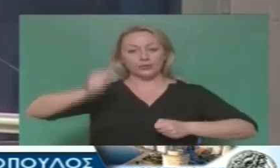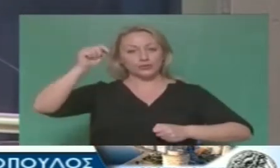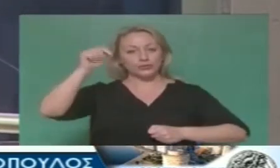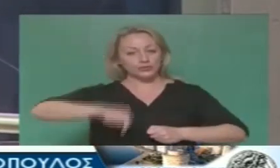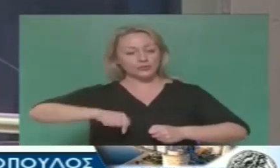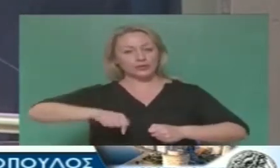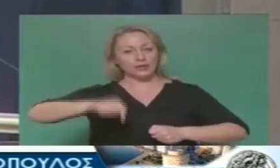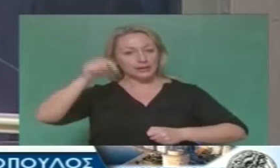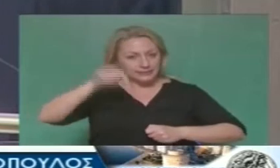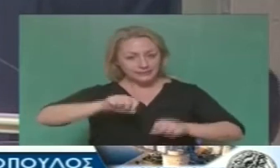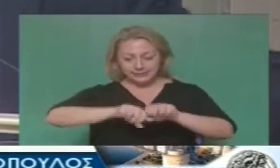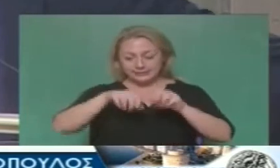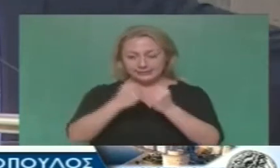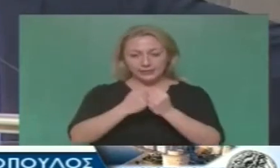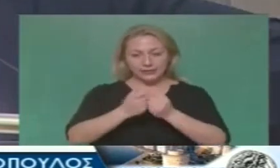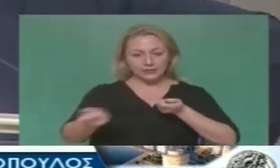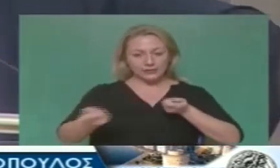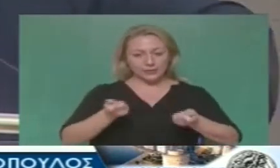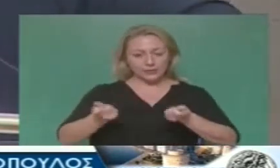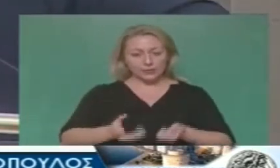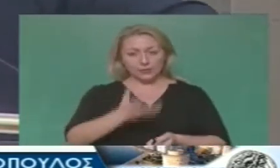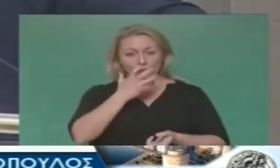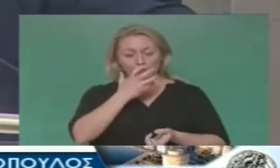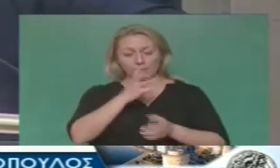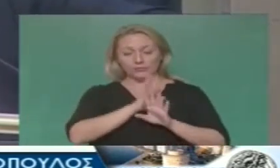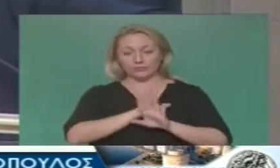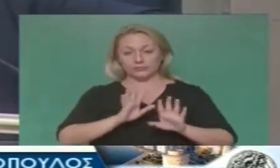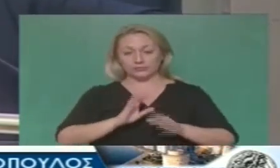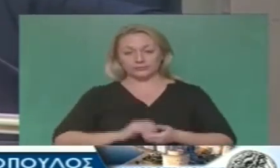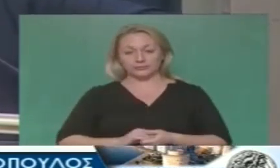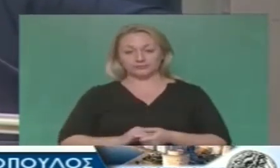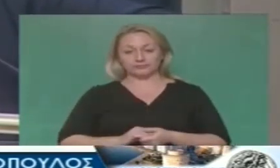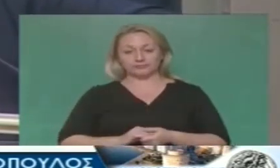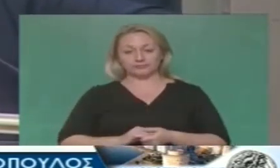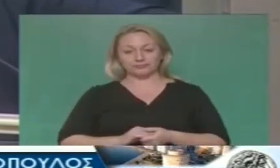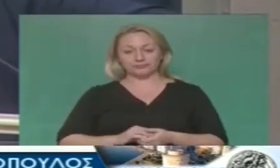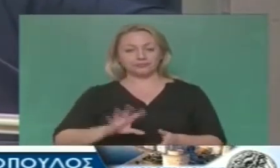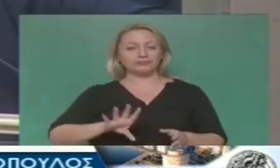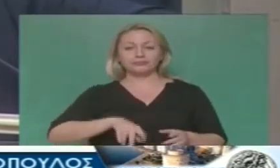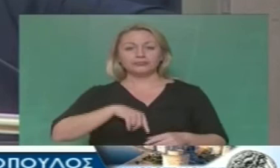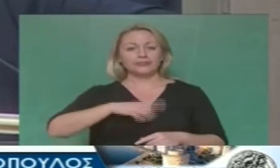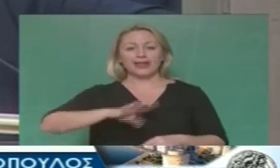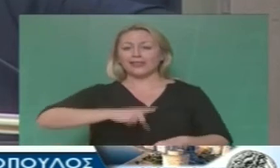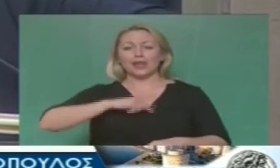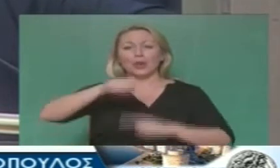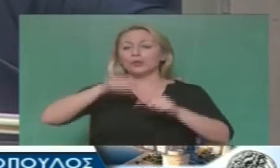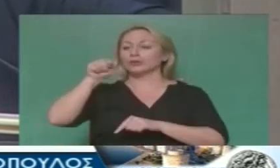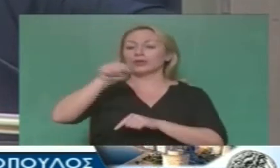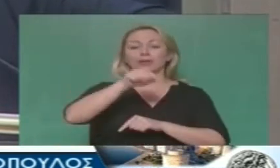συνεδρίασης, που είναι για πάρα πολύ σημαντικό θέμα. Δεν θέλω να τις προσωπήσω, όλοι καταλαβαίνομαστε.